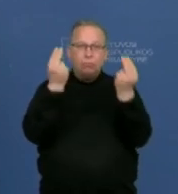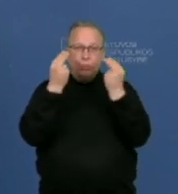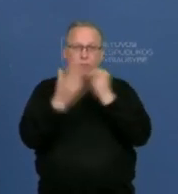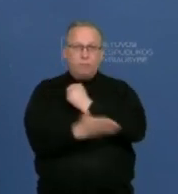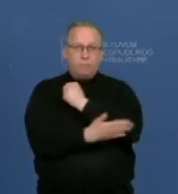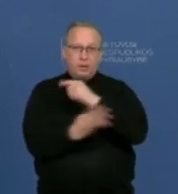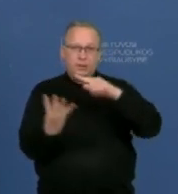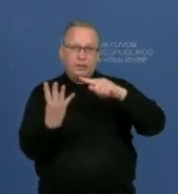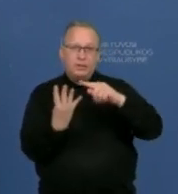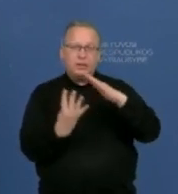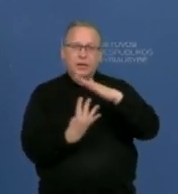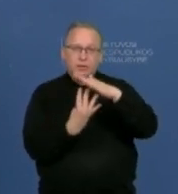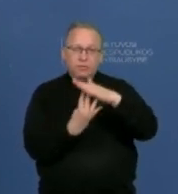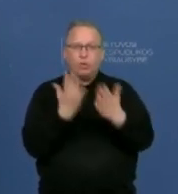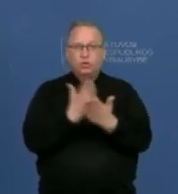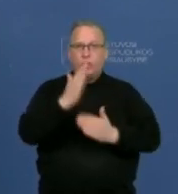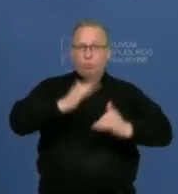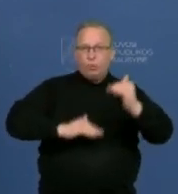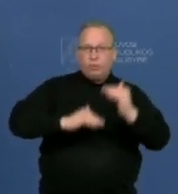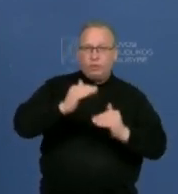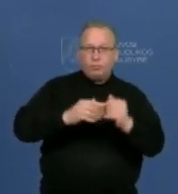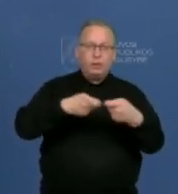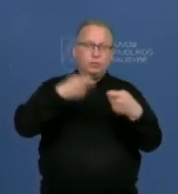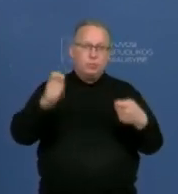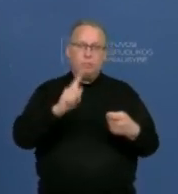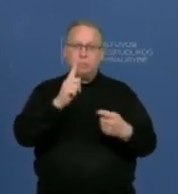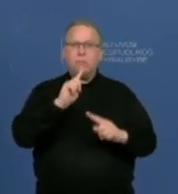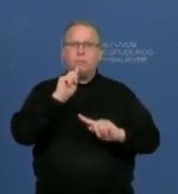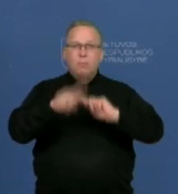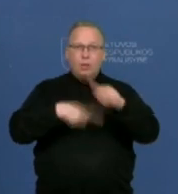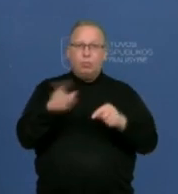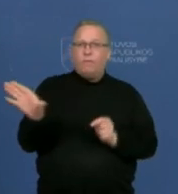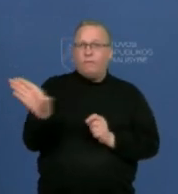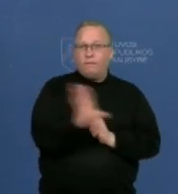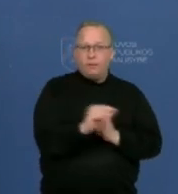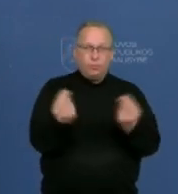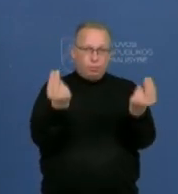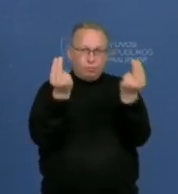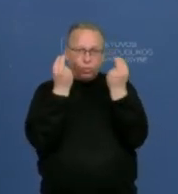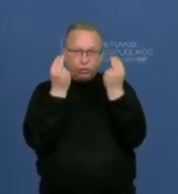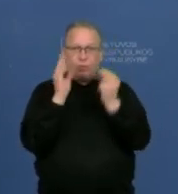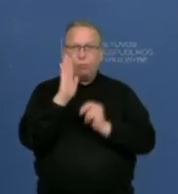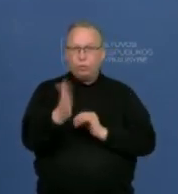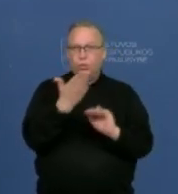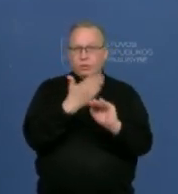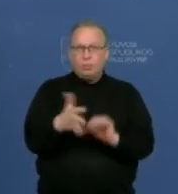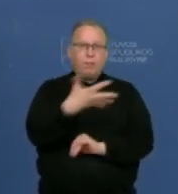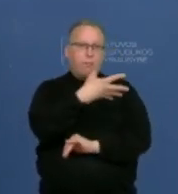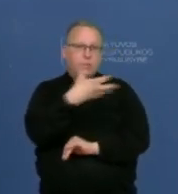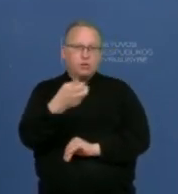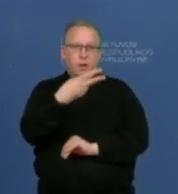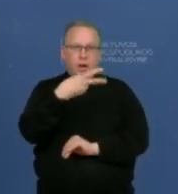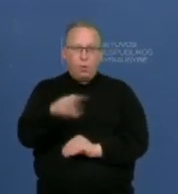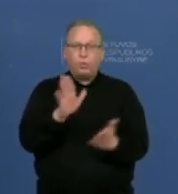paskutinio kurso studentams, jeigu yra profesinės studijos, trunkančios metus, tai visą tą studijų laikotarpį būtų skirama 500